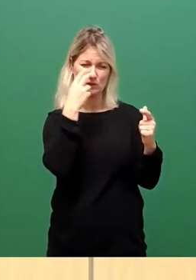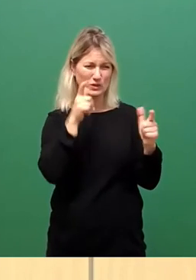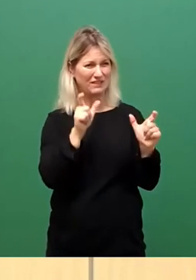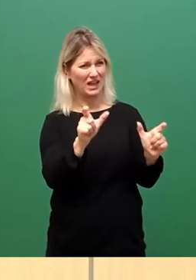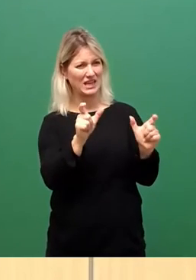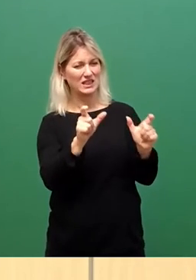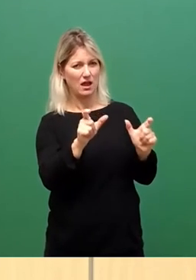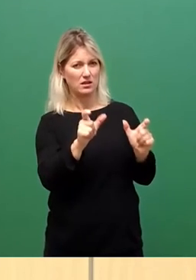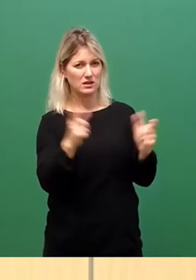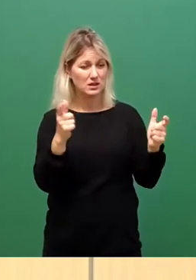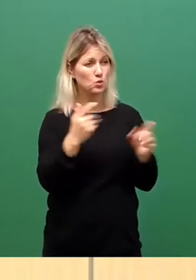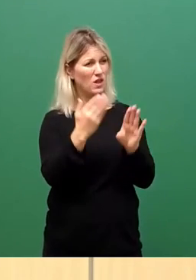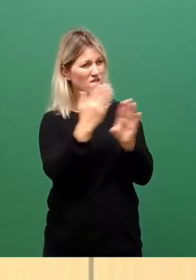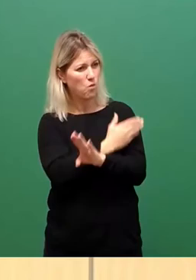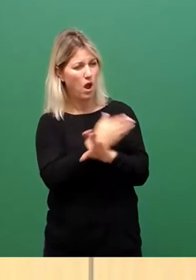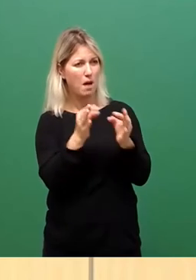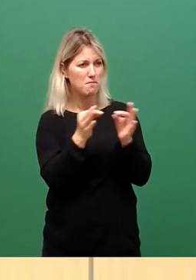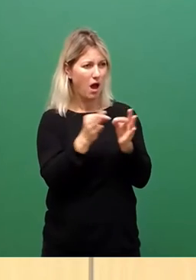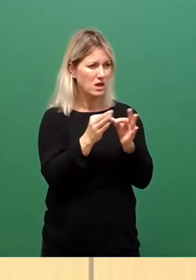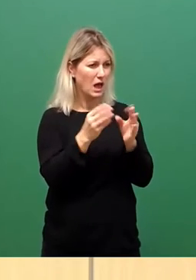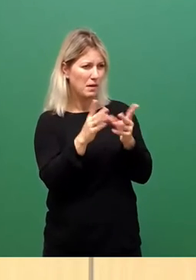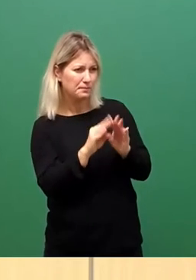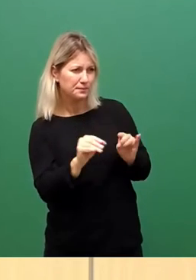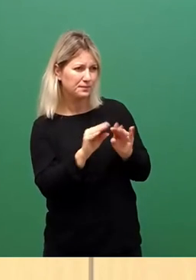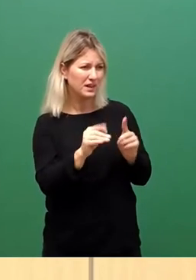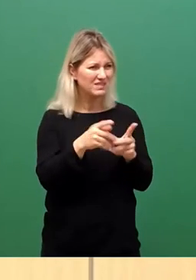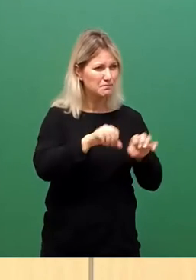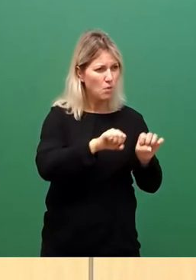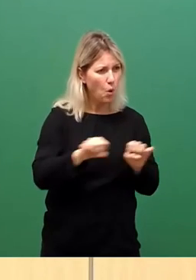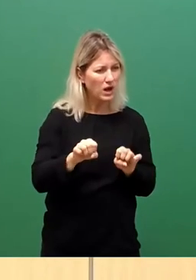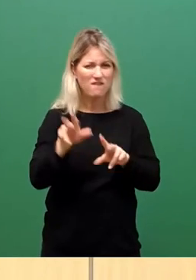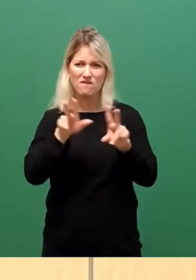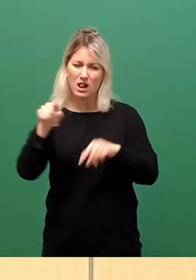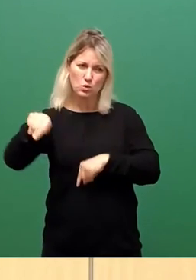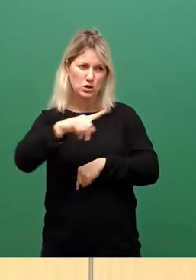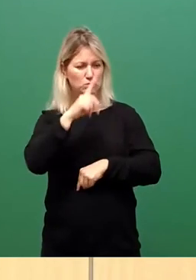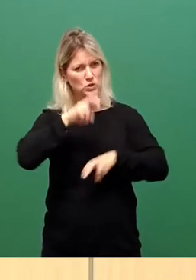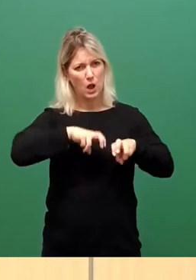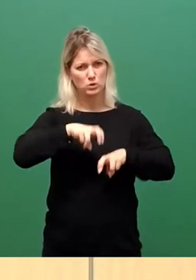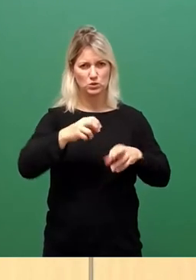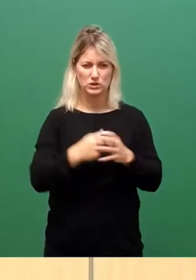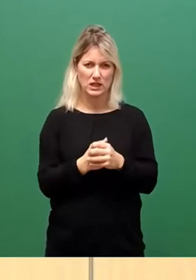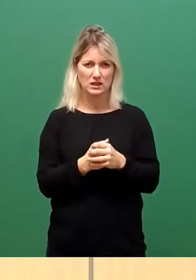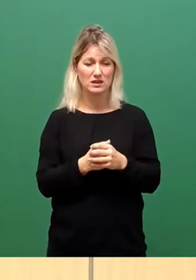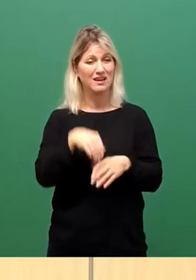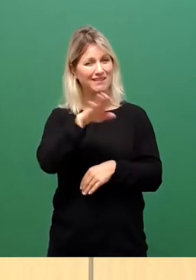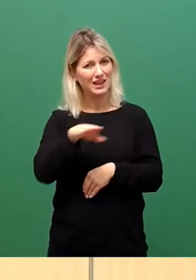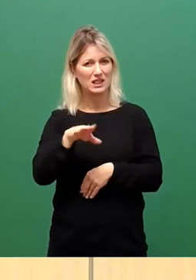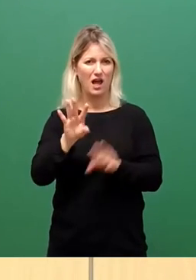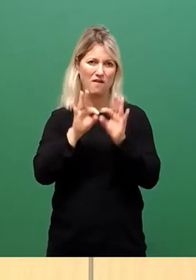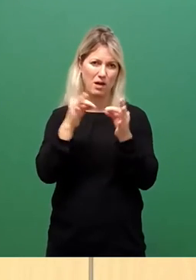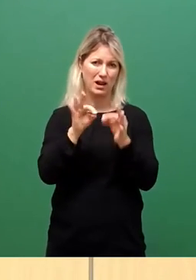Maßnahmen der Verwaltung auszuschöpfen. Das ist richtig. Kinder und Familien gehören unterstützt und geschützt.